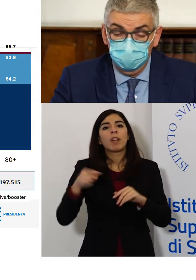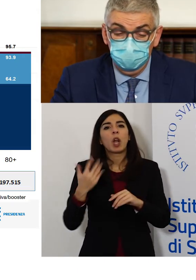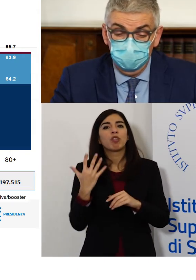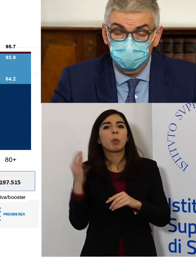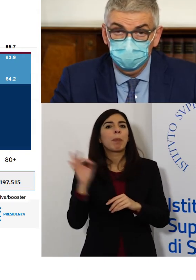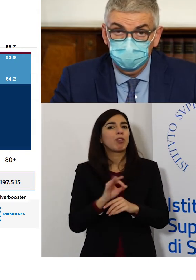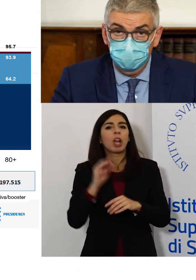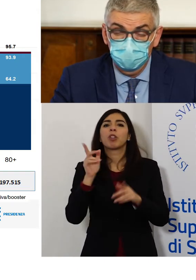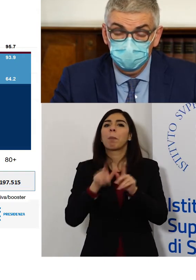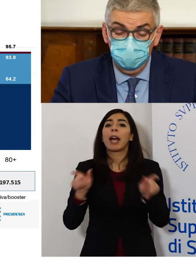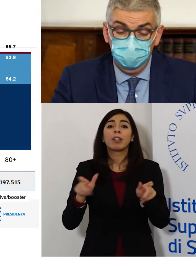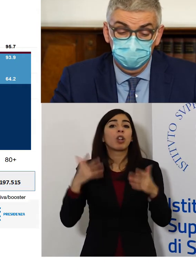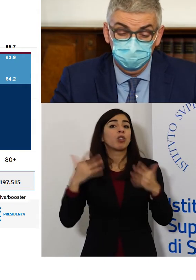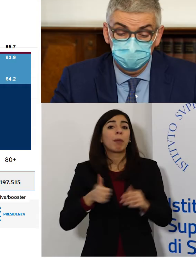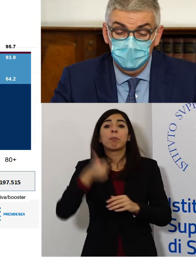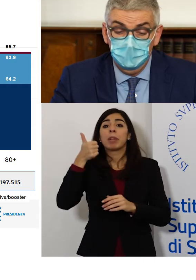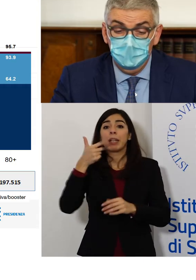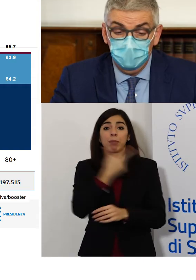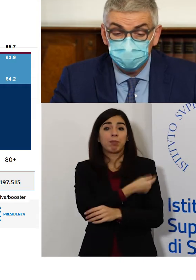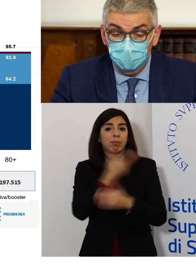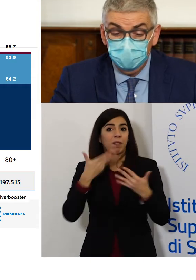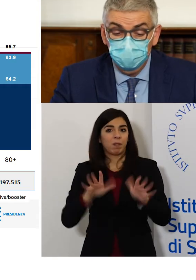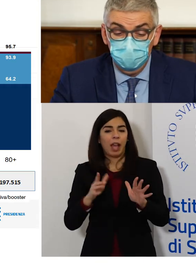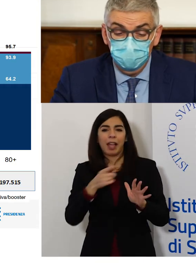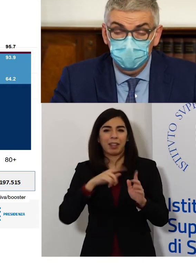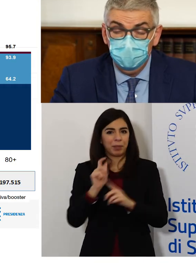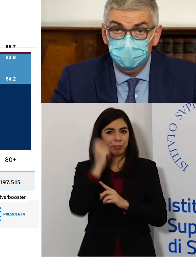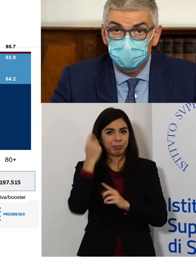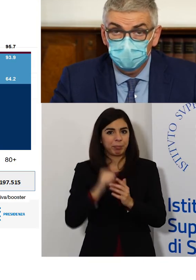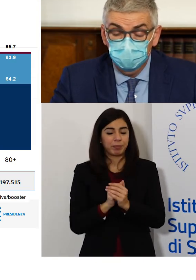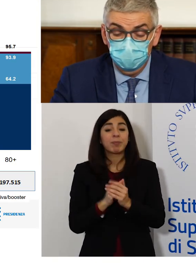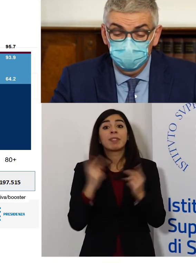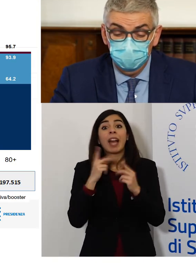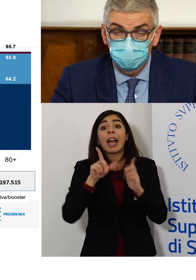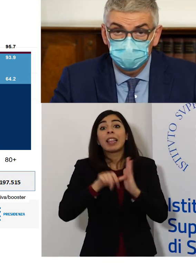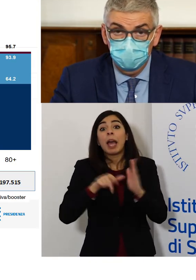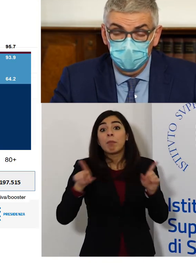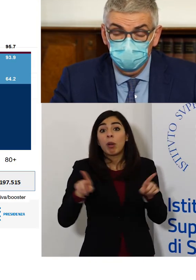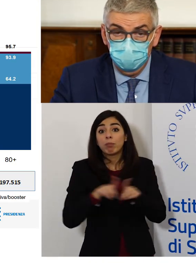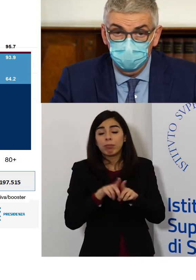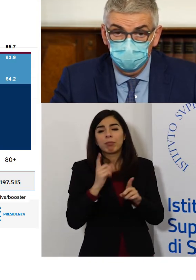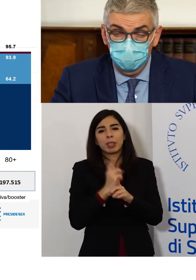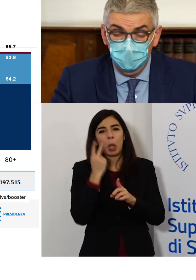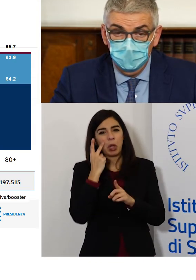popolazione che ha completato almeno la prima dose. Va segnalato però parallelamente come nella